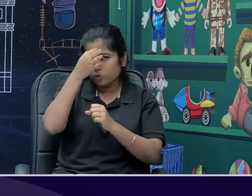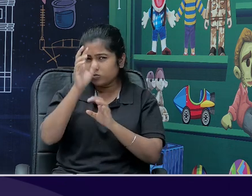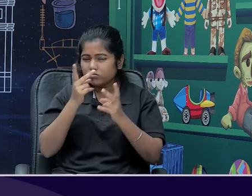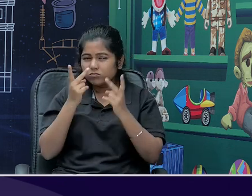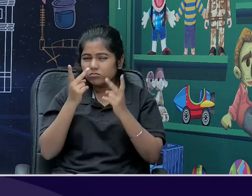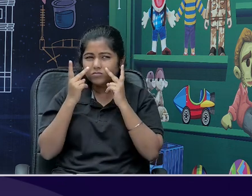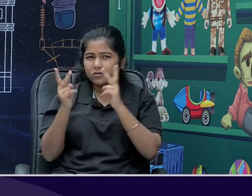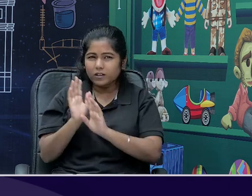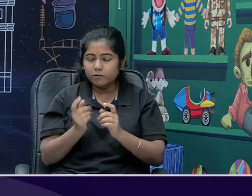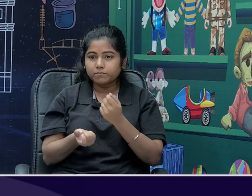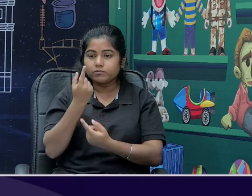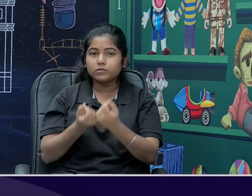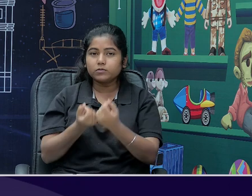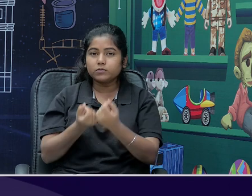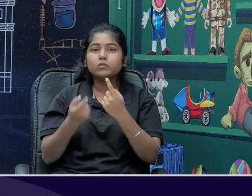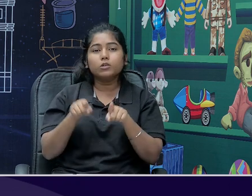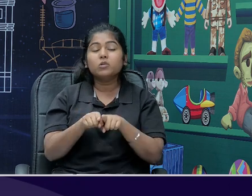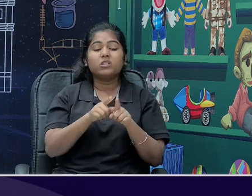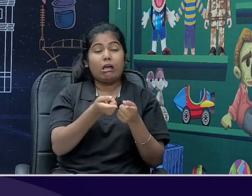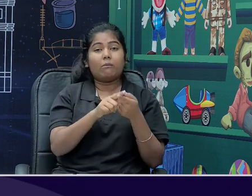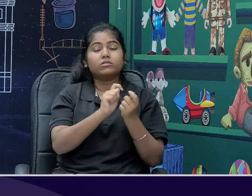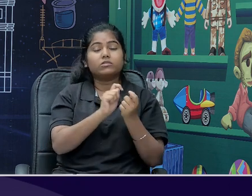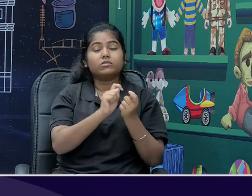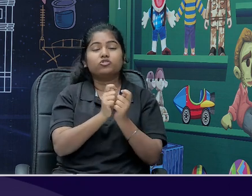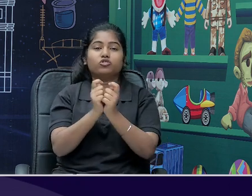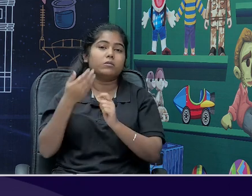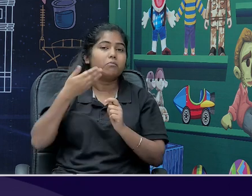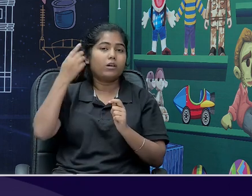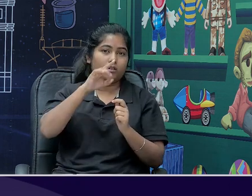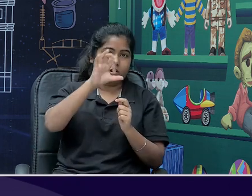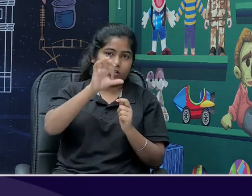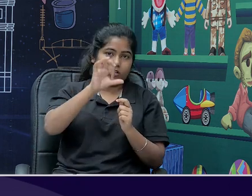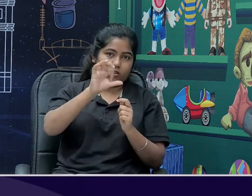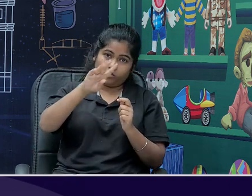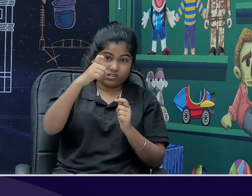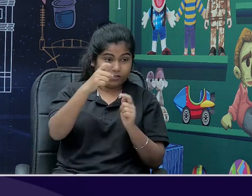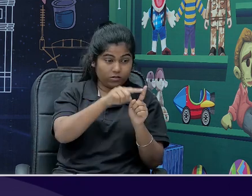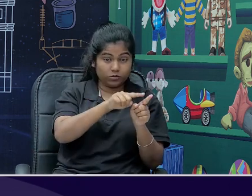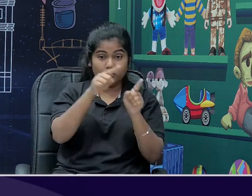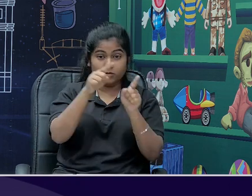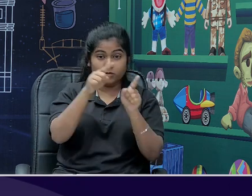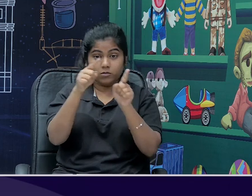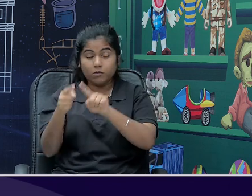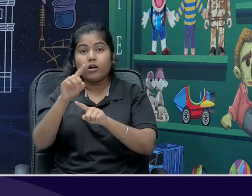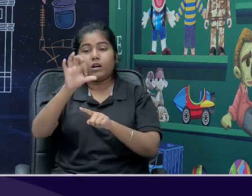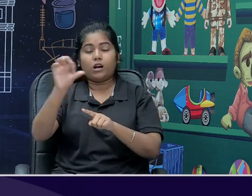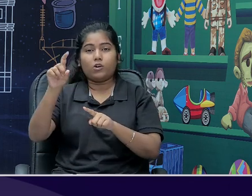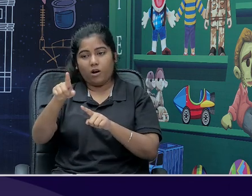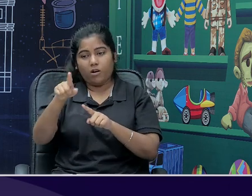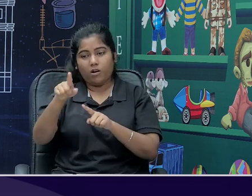से बात क्या है, कि यह sector change हो रहा है, जो 1947 में था, उसके बाद 1991 में privatization